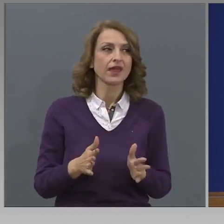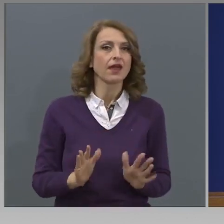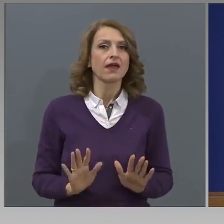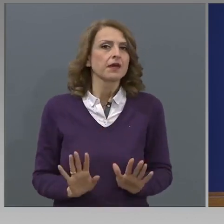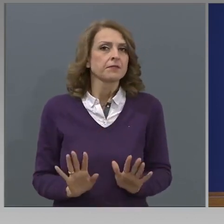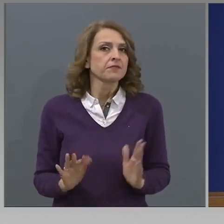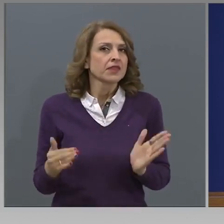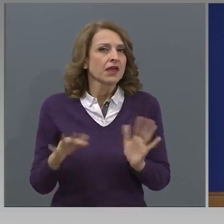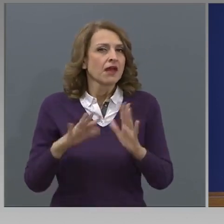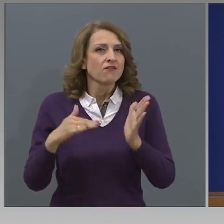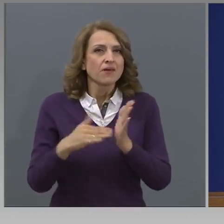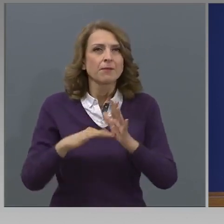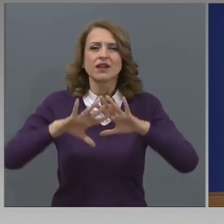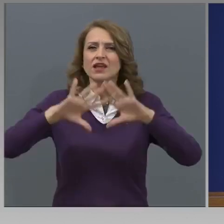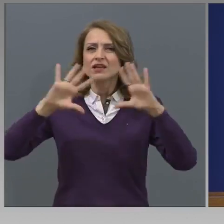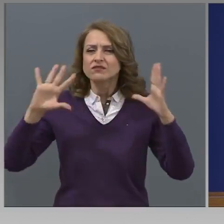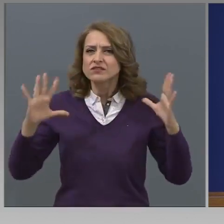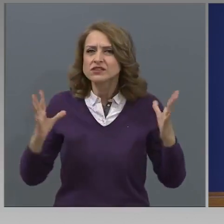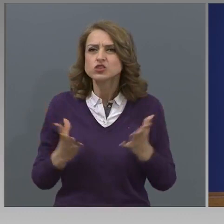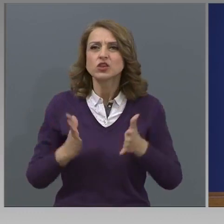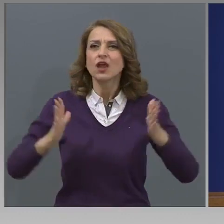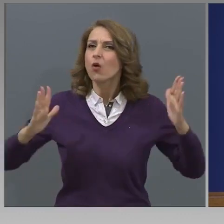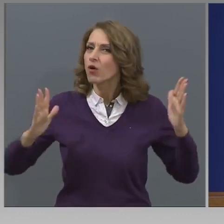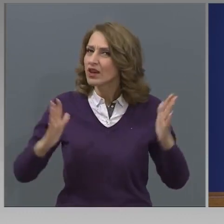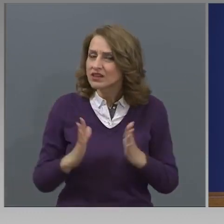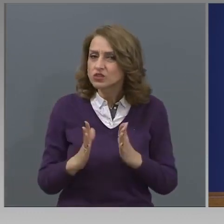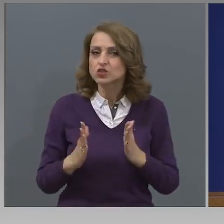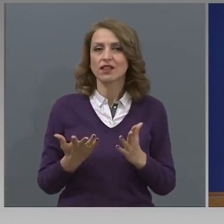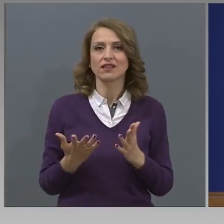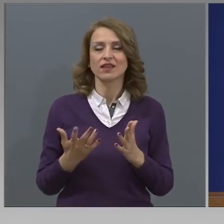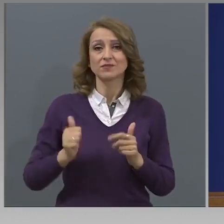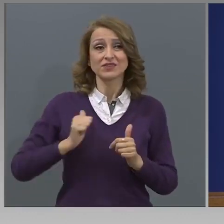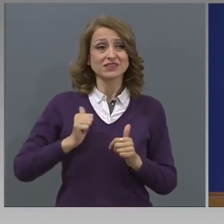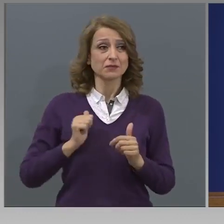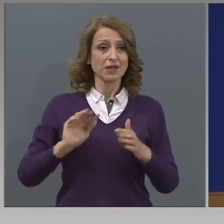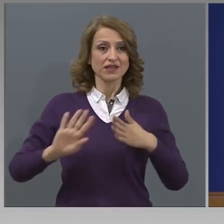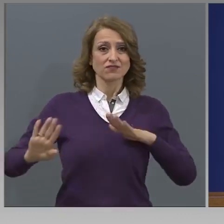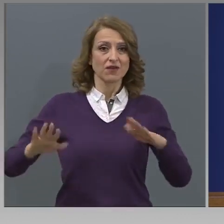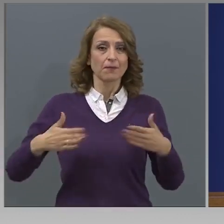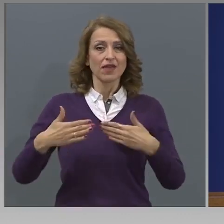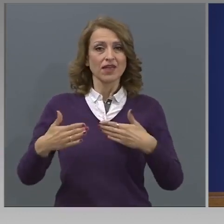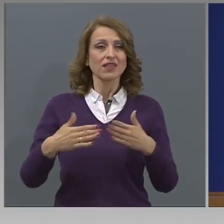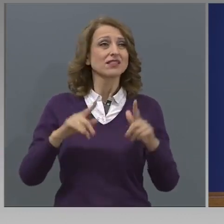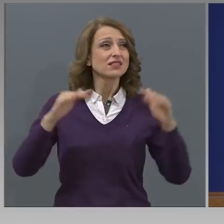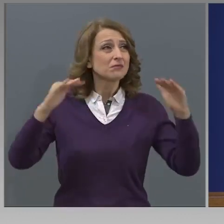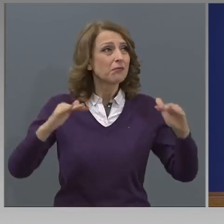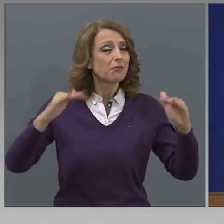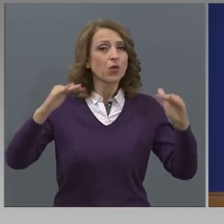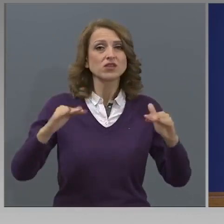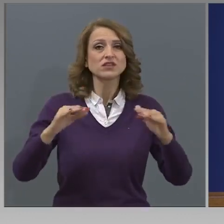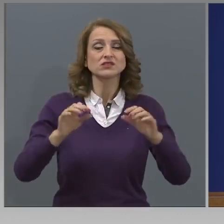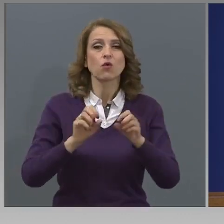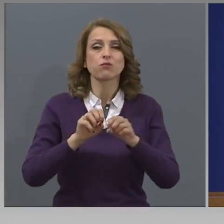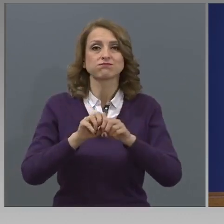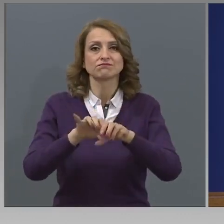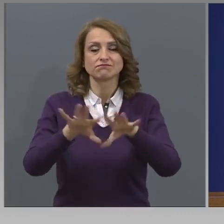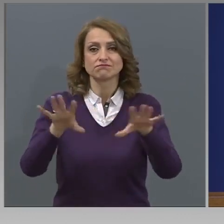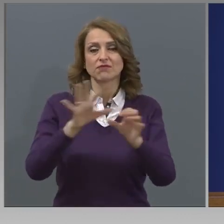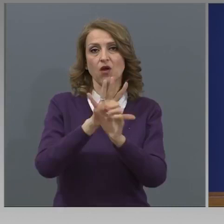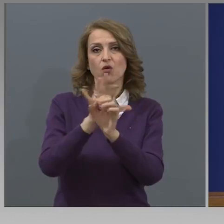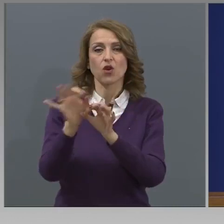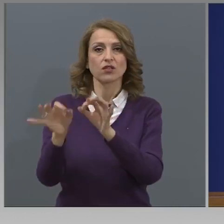трябва да спазваме и да продължим да спазваме, за да можем да поддържаме ниски нива на разпространяване на